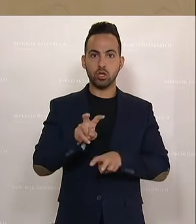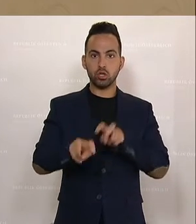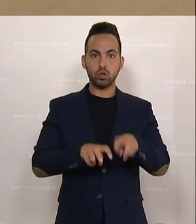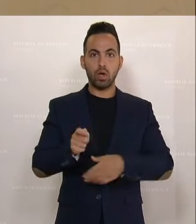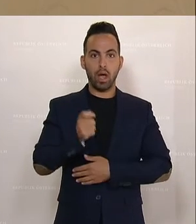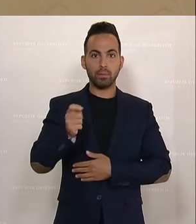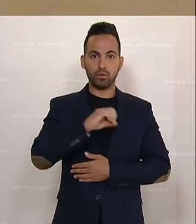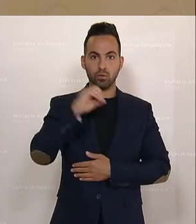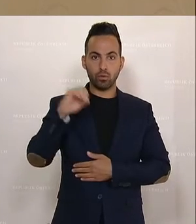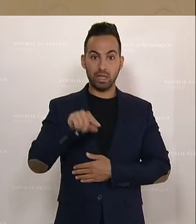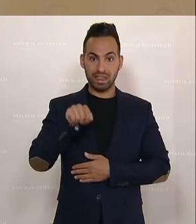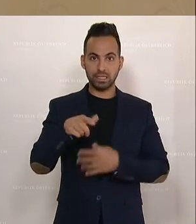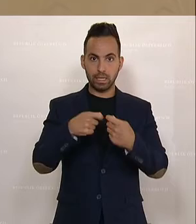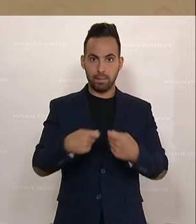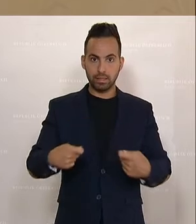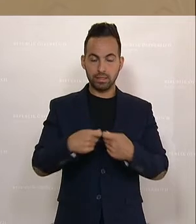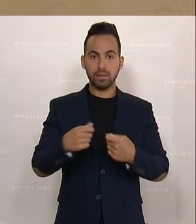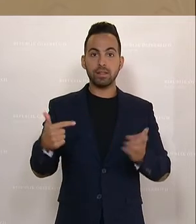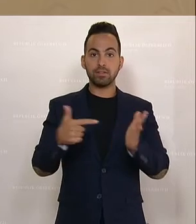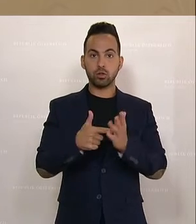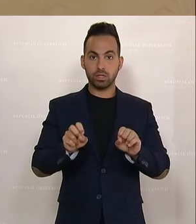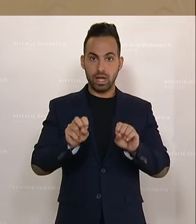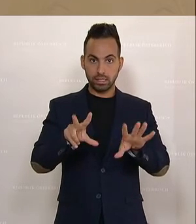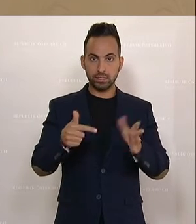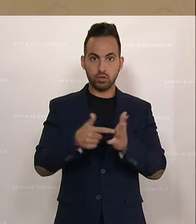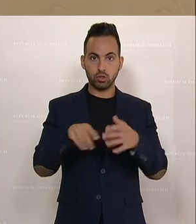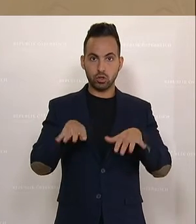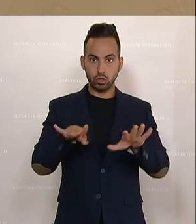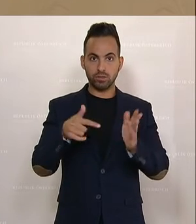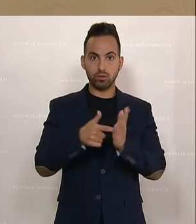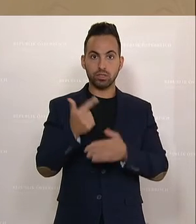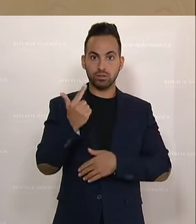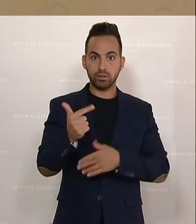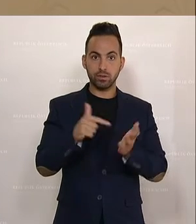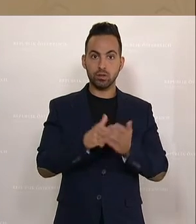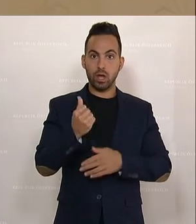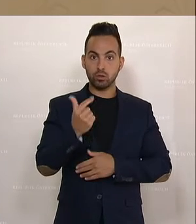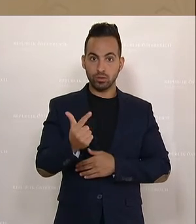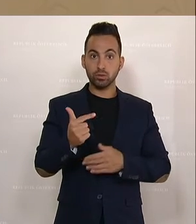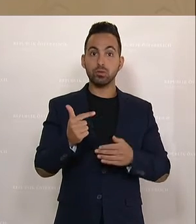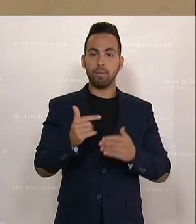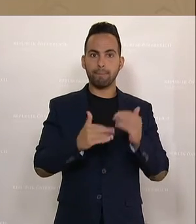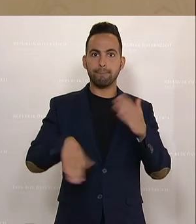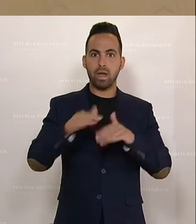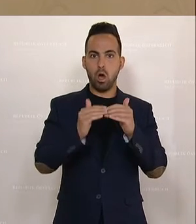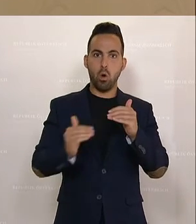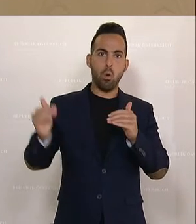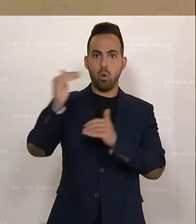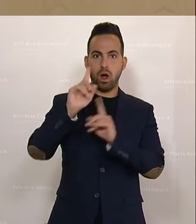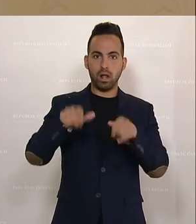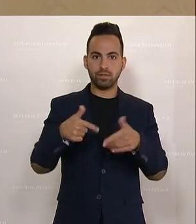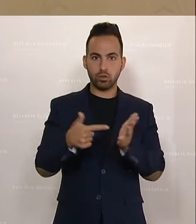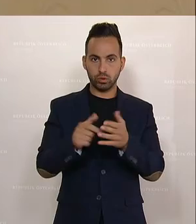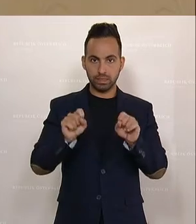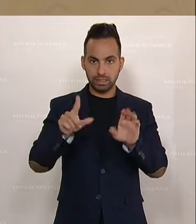Abgabenquote gemessen. Sie ist 2018, 2019, 2020, 2021 höher gewesen als 2017.